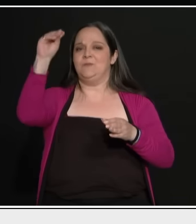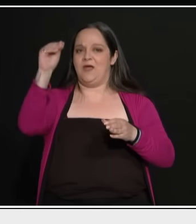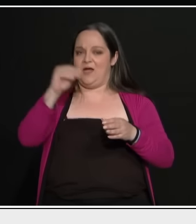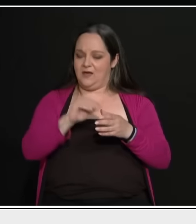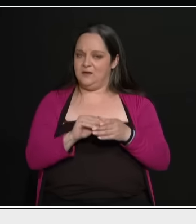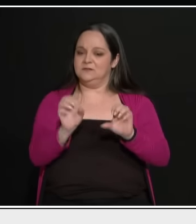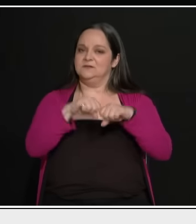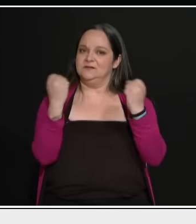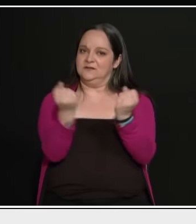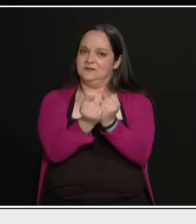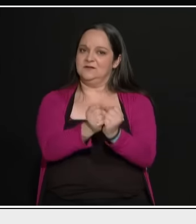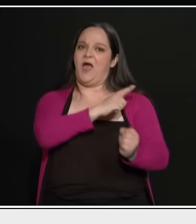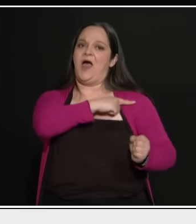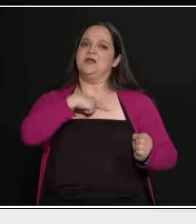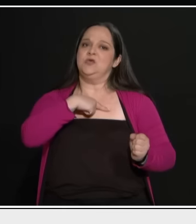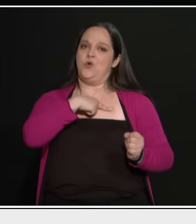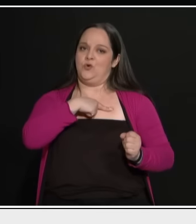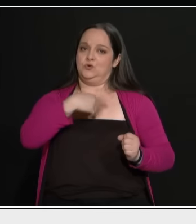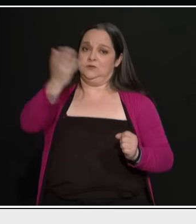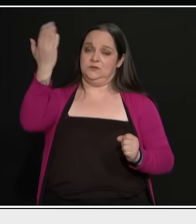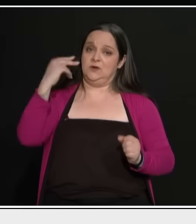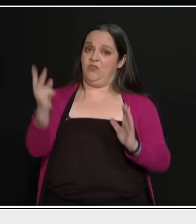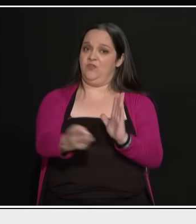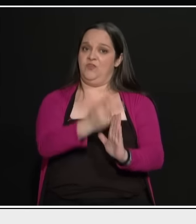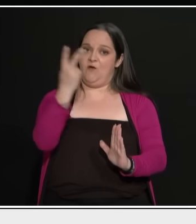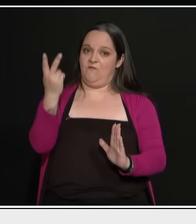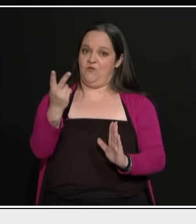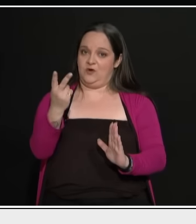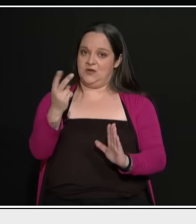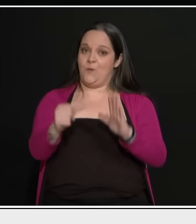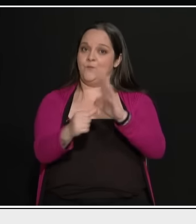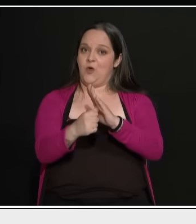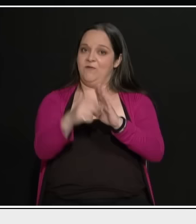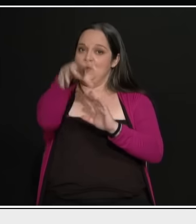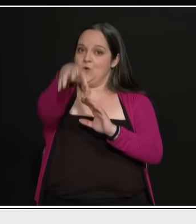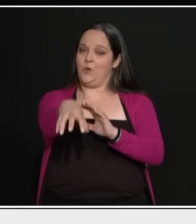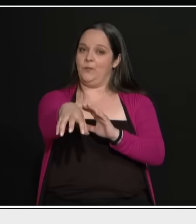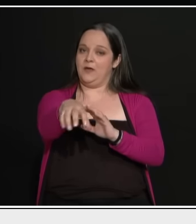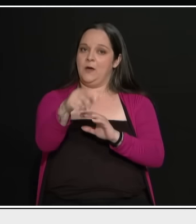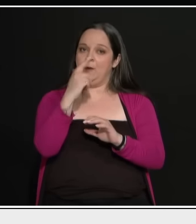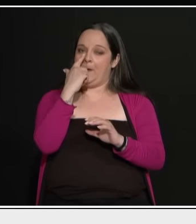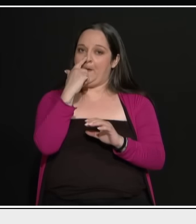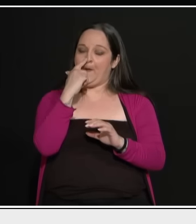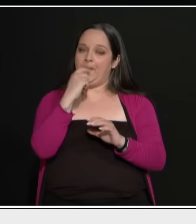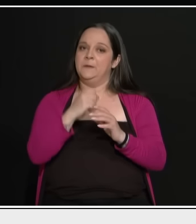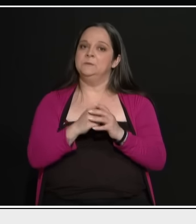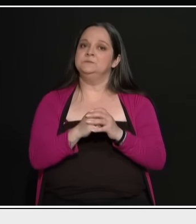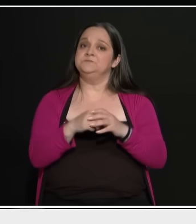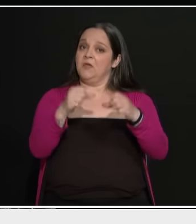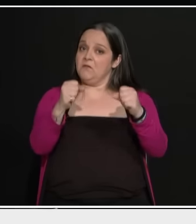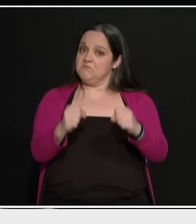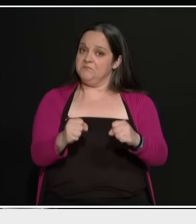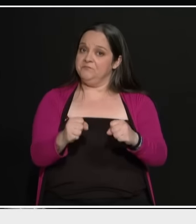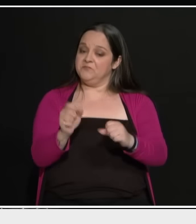Αρχηγών στη Σύνοδο Αρχηγών που κάναμε δύο φορές στο Προεδρικό Μέγαρο Σύνοδο Αρχηγών εκαθόταν και